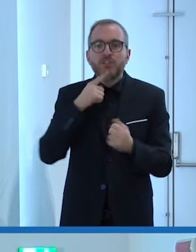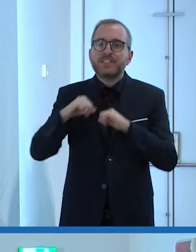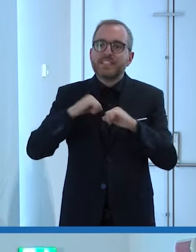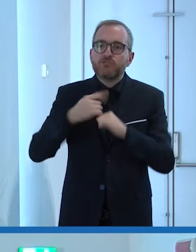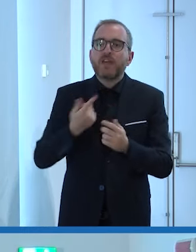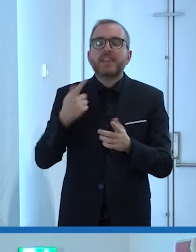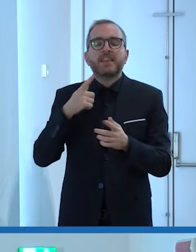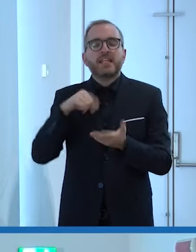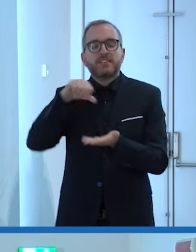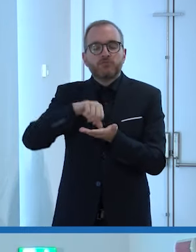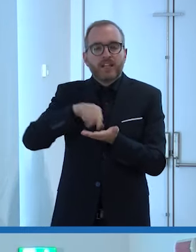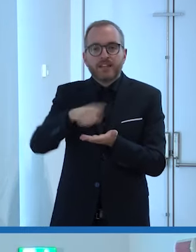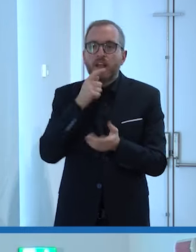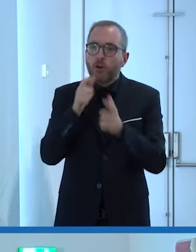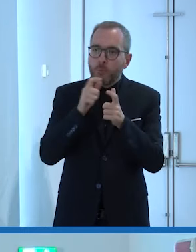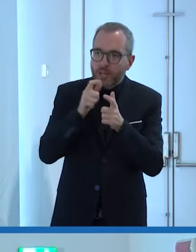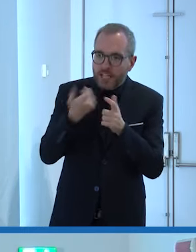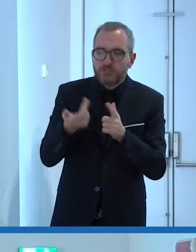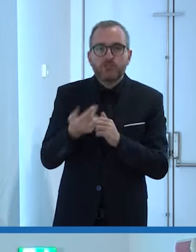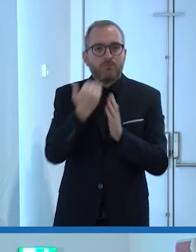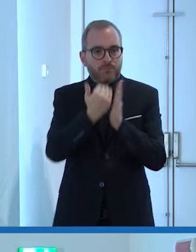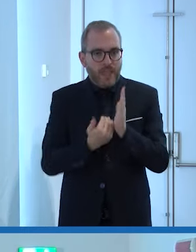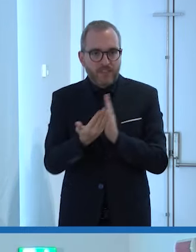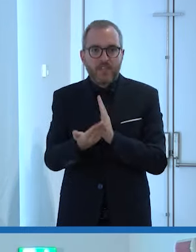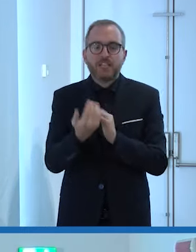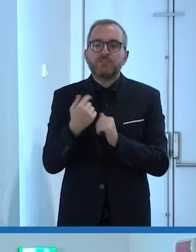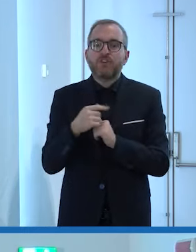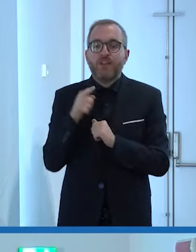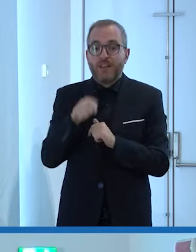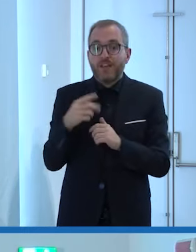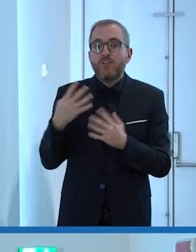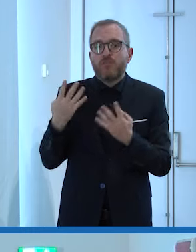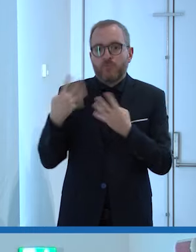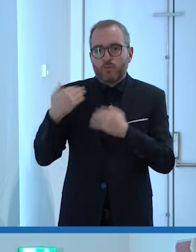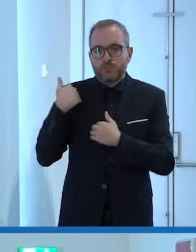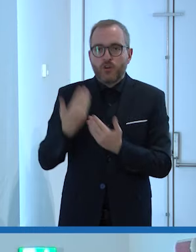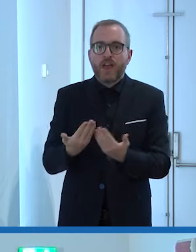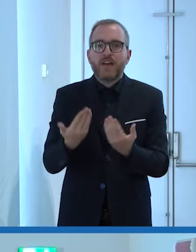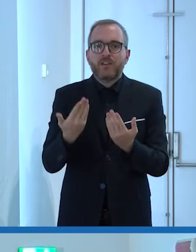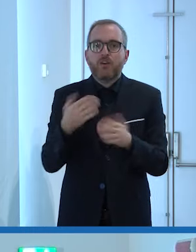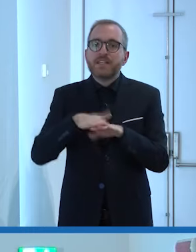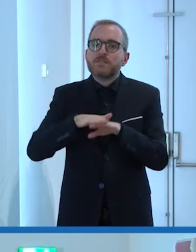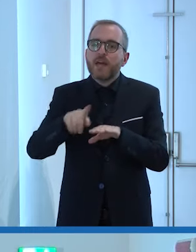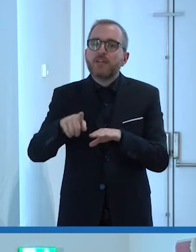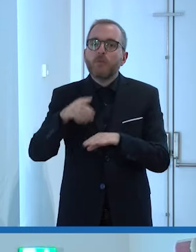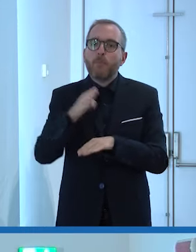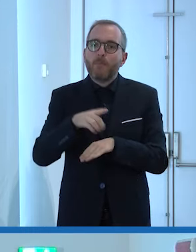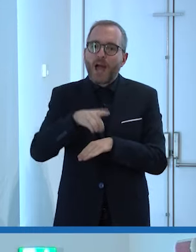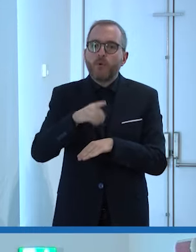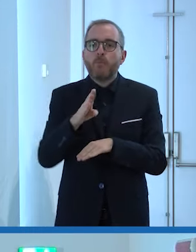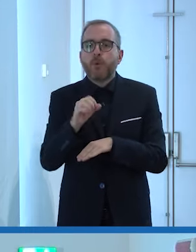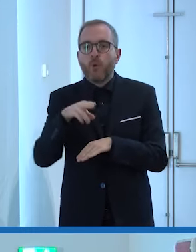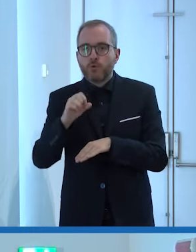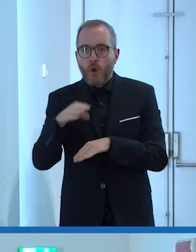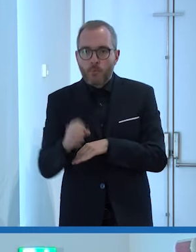direzione centrale pianificazione e comunicazione dal nostro funzionario esperto Paola Bolomo nonché